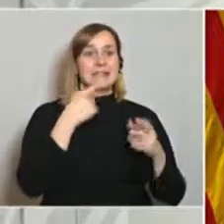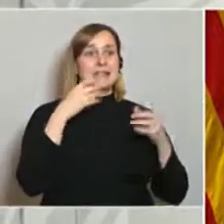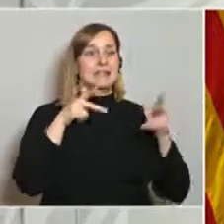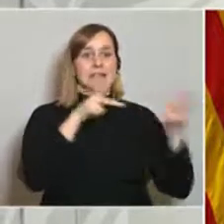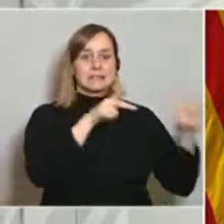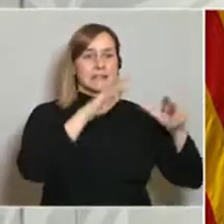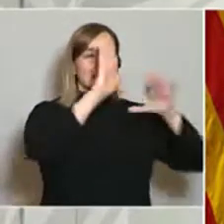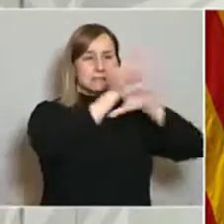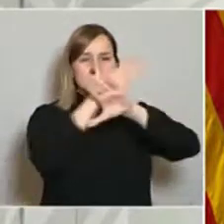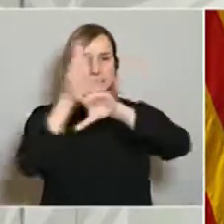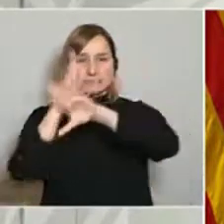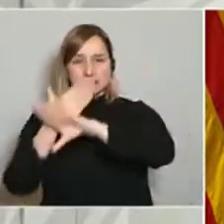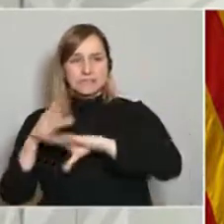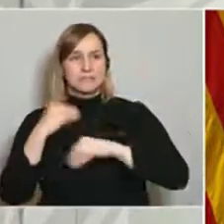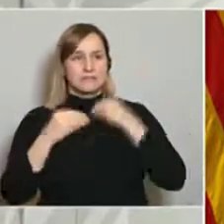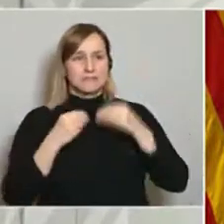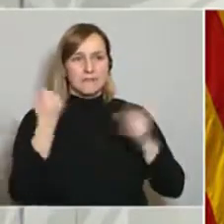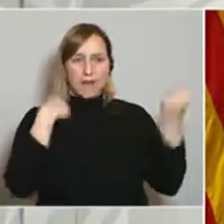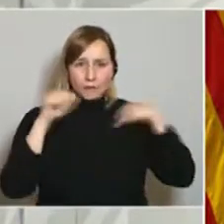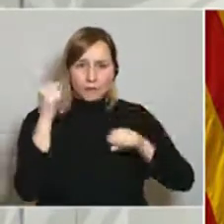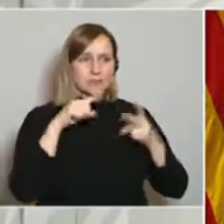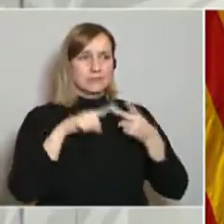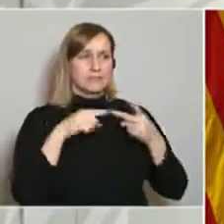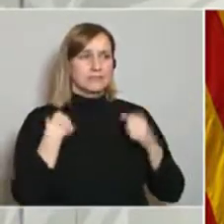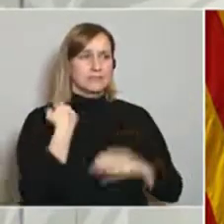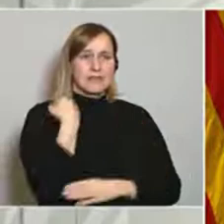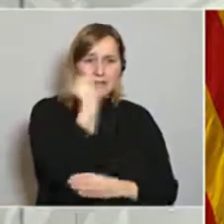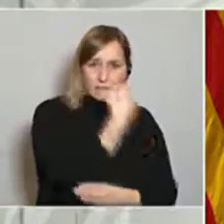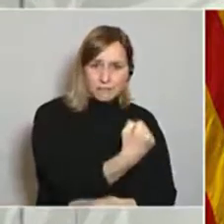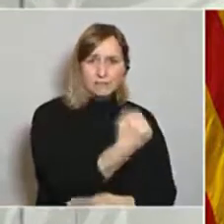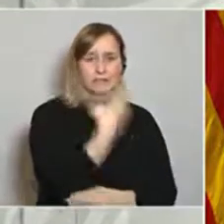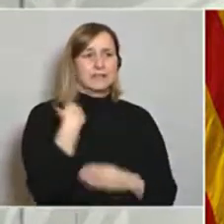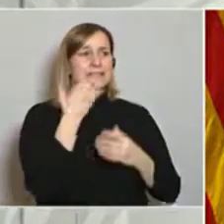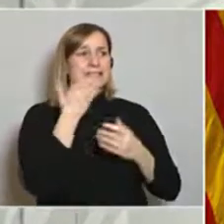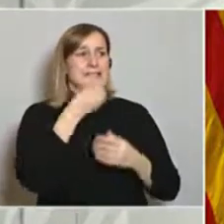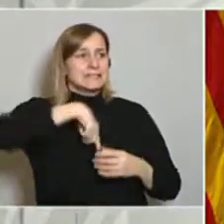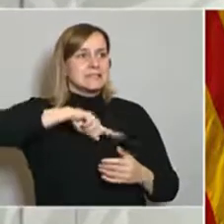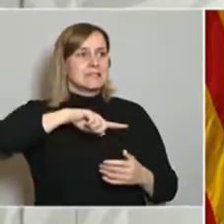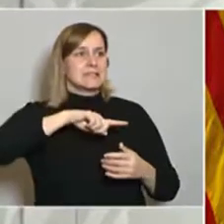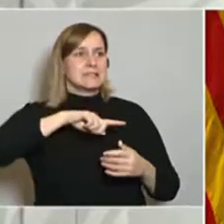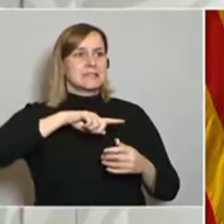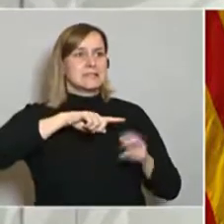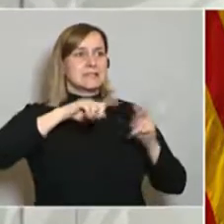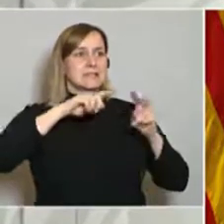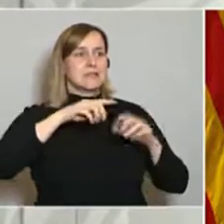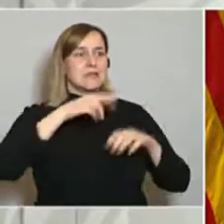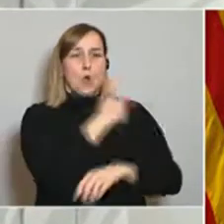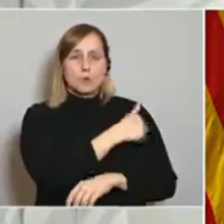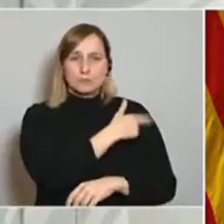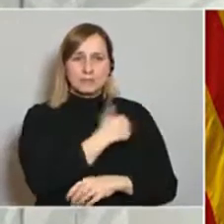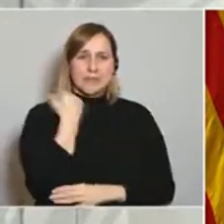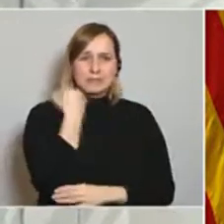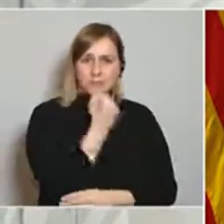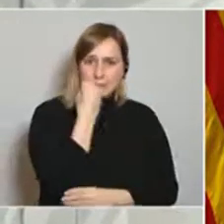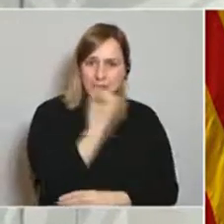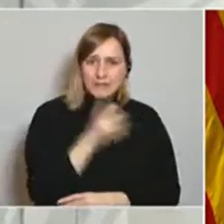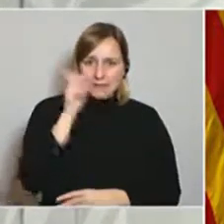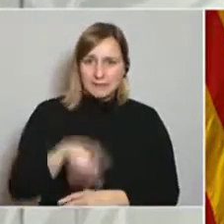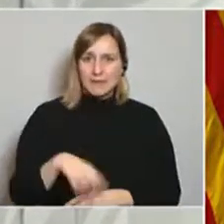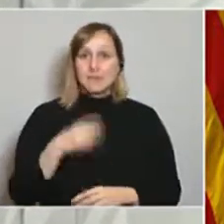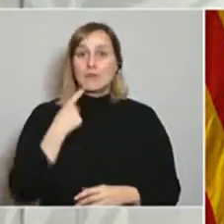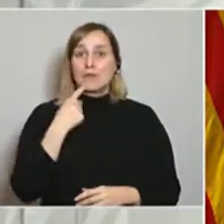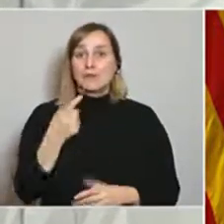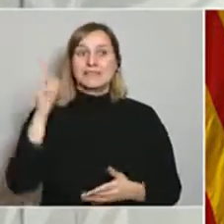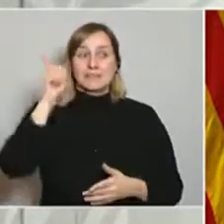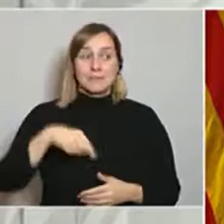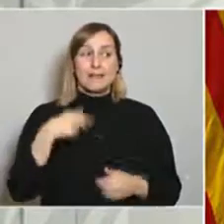fent actuacions, reforçant per part de l'atenció primària, donant un bon recolzament per part dels hospitals, però sobretot incito a les